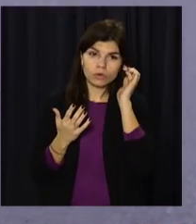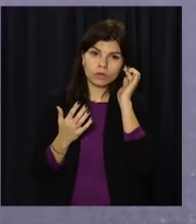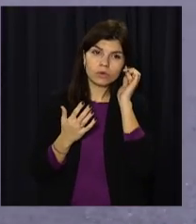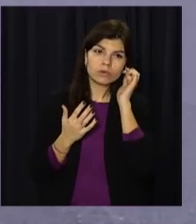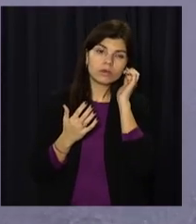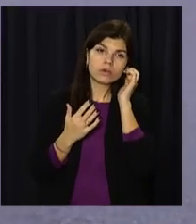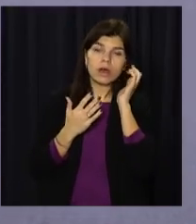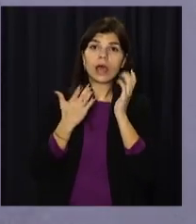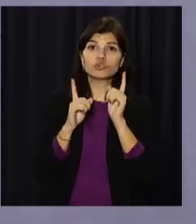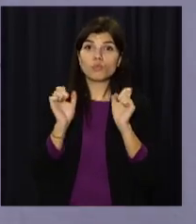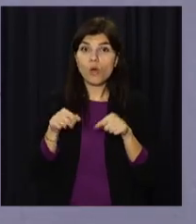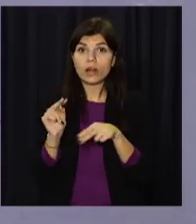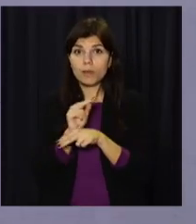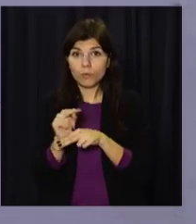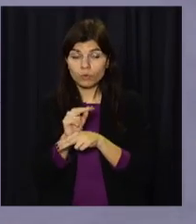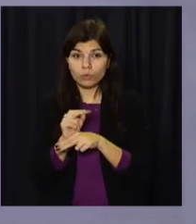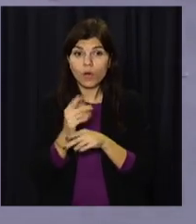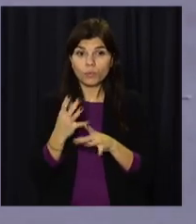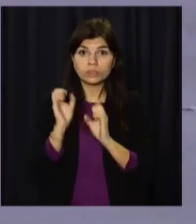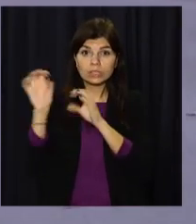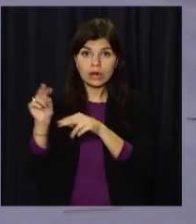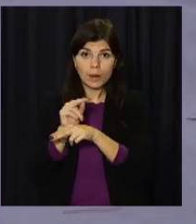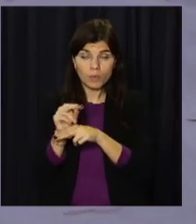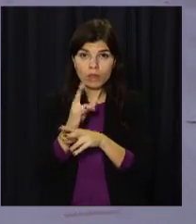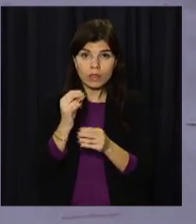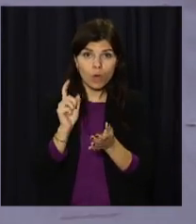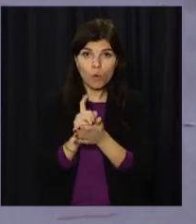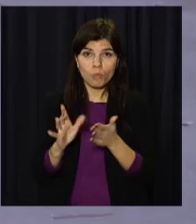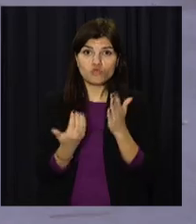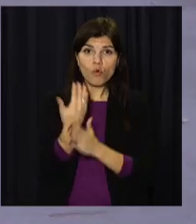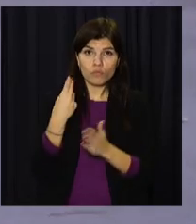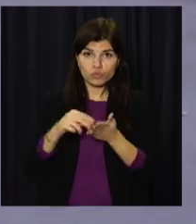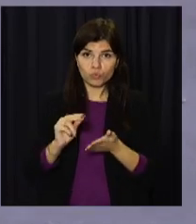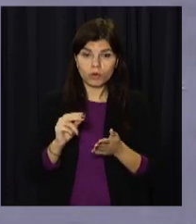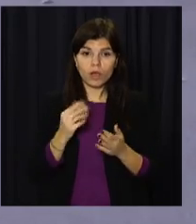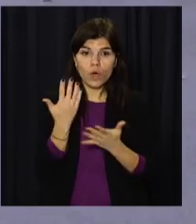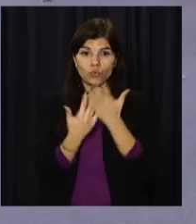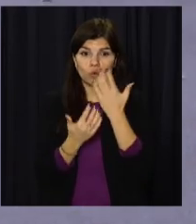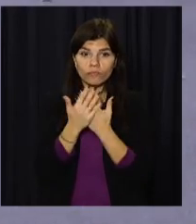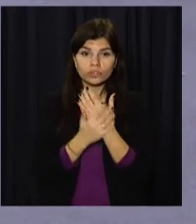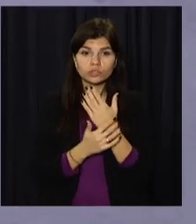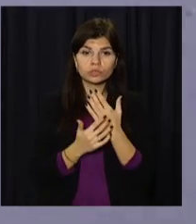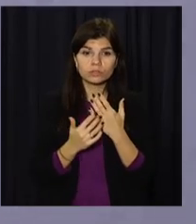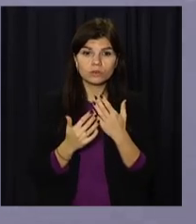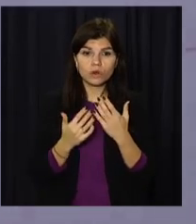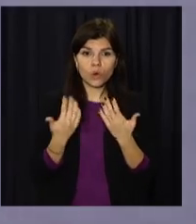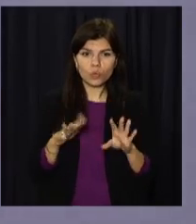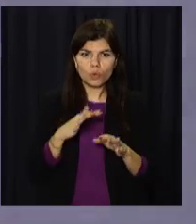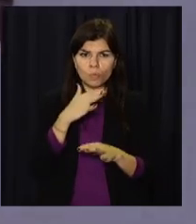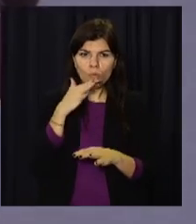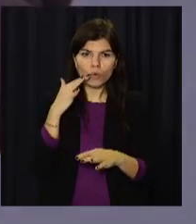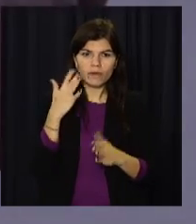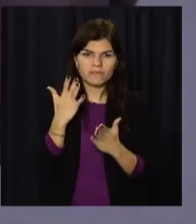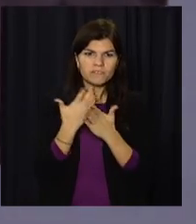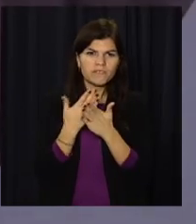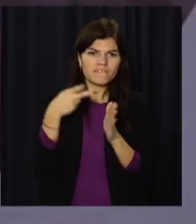відремонтувати, це теж можна просто здавати в ремонт, не обов'язково купувати нову. Рукавичкам дуже багато, мабуть,